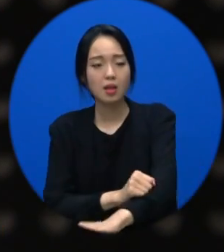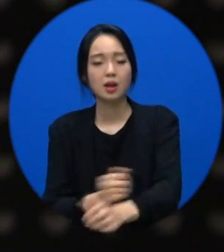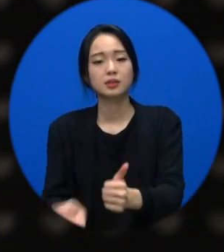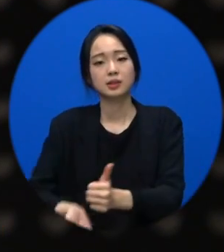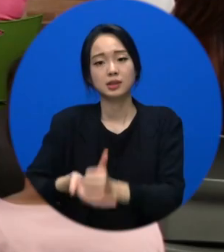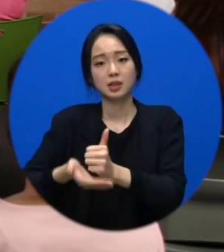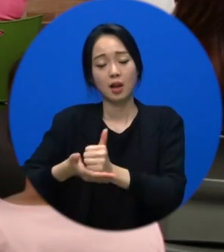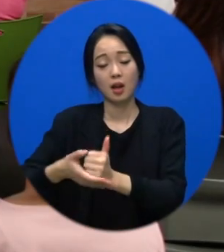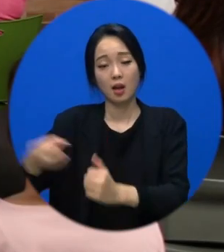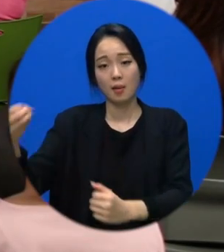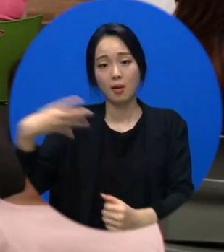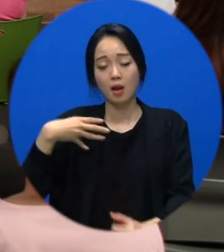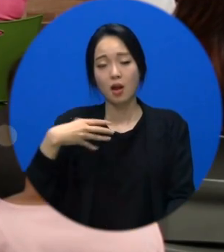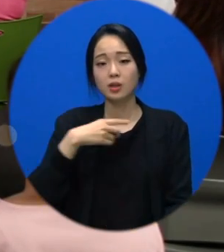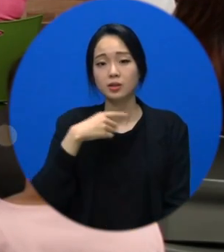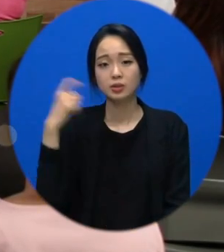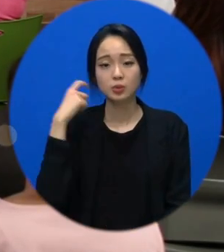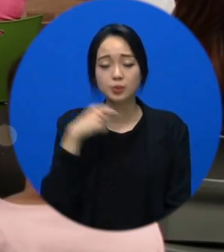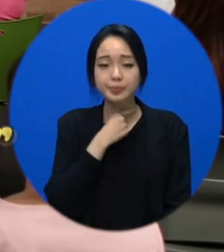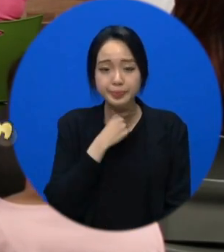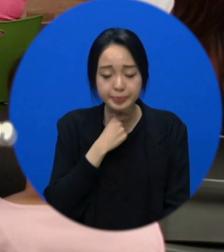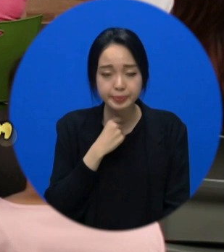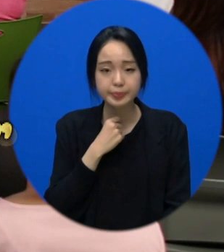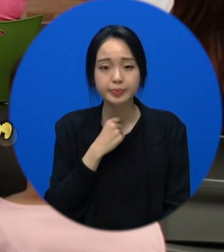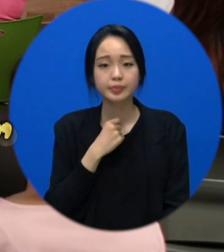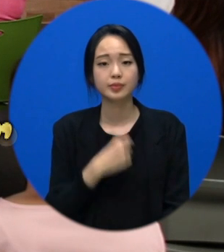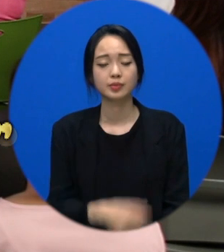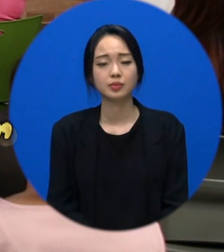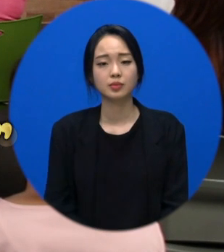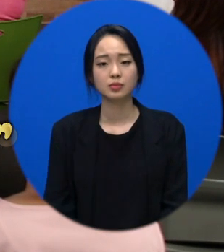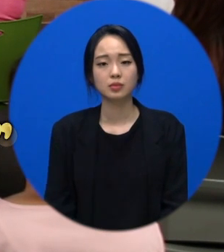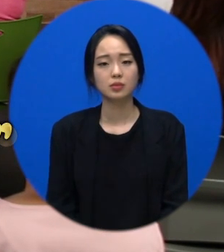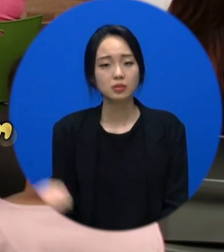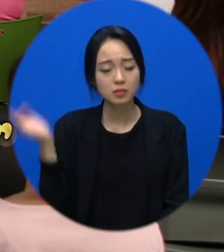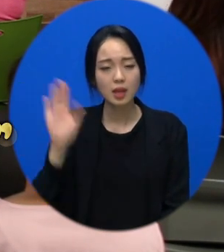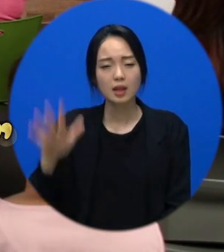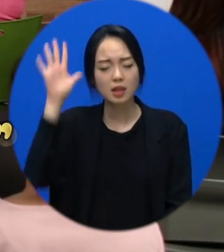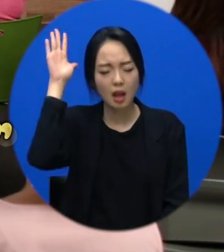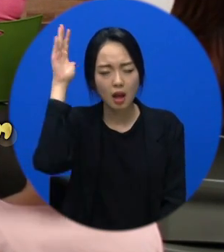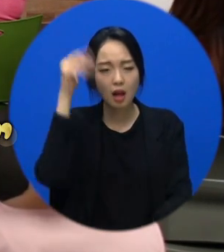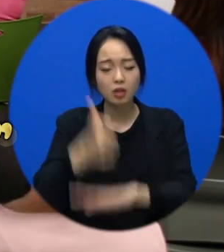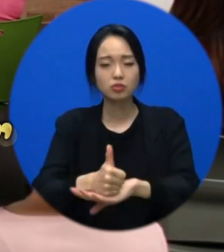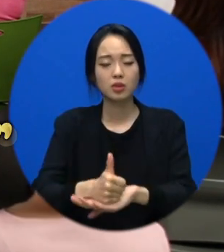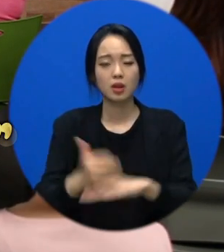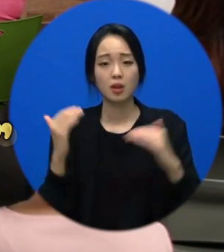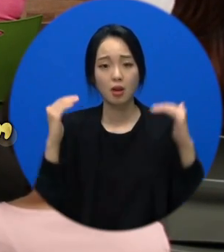하고 근데 성인이 된 나는 놀 줄 모르는 사람이 됐는데요.